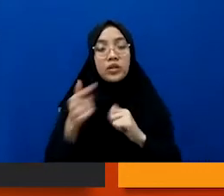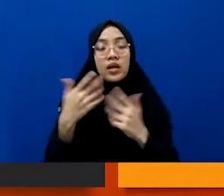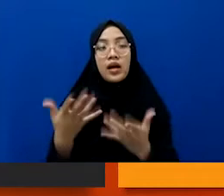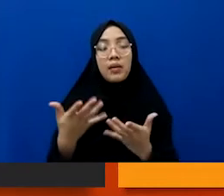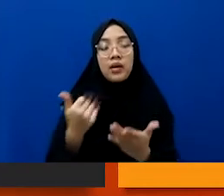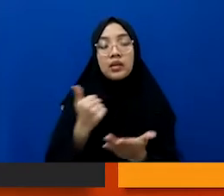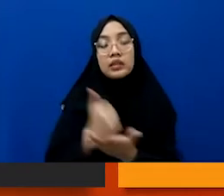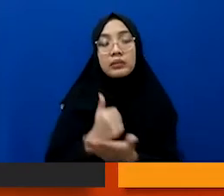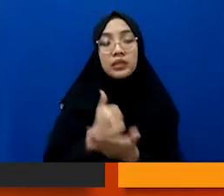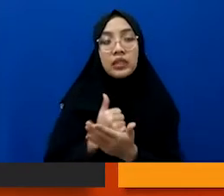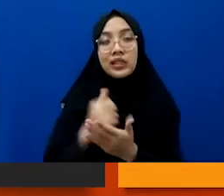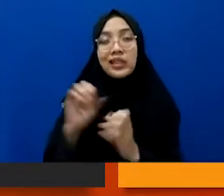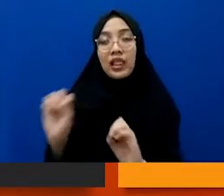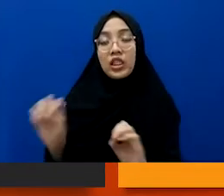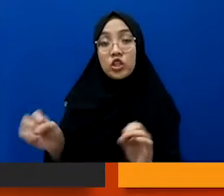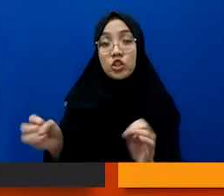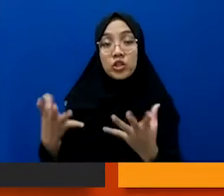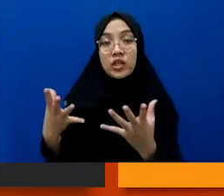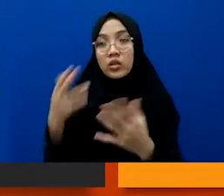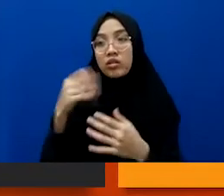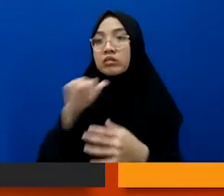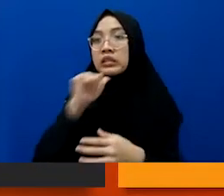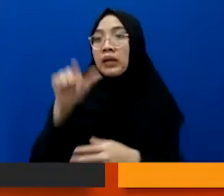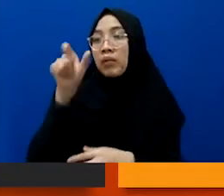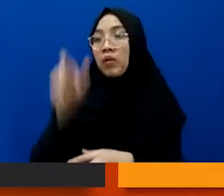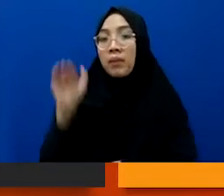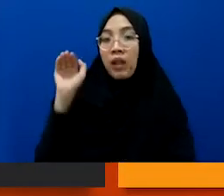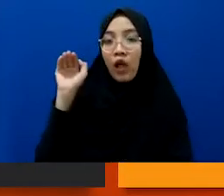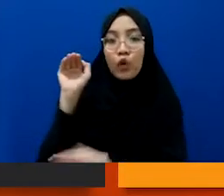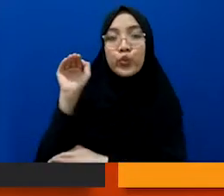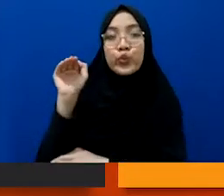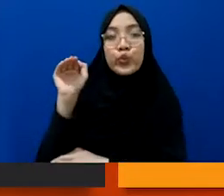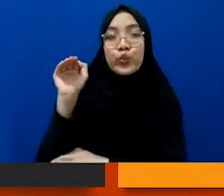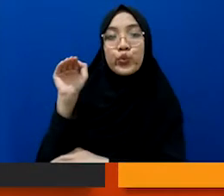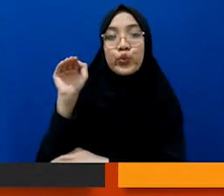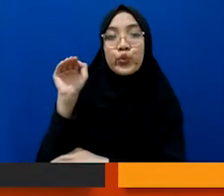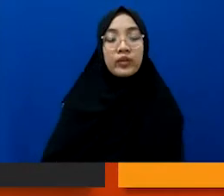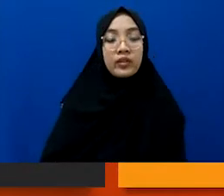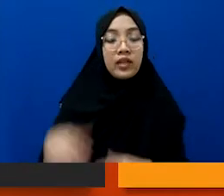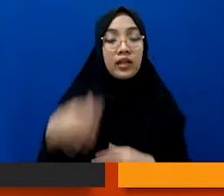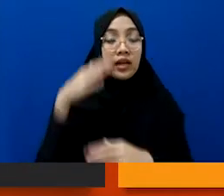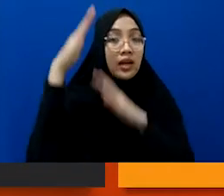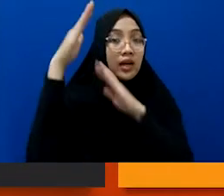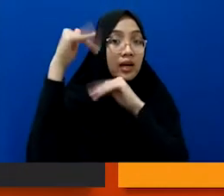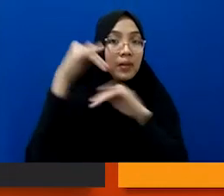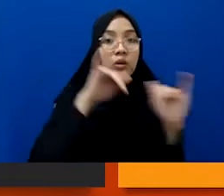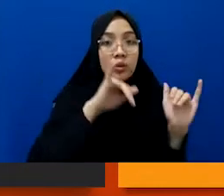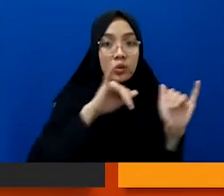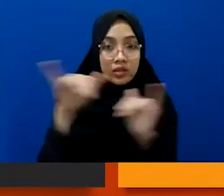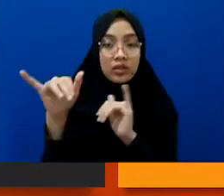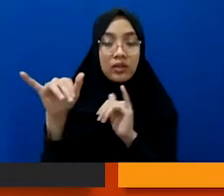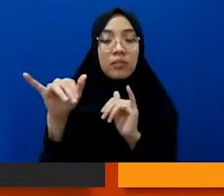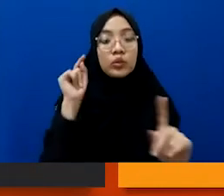sedang terjadi, kemudian siapa pelakunya, gitu. Nah, di sini harapannya juga sama, itu